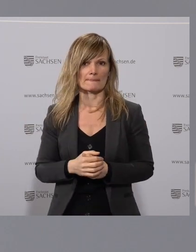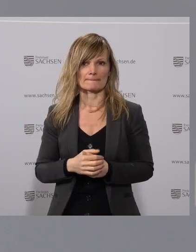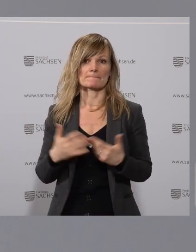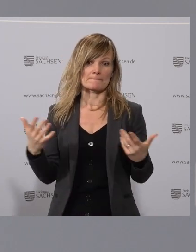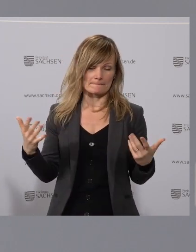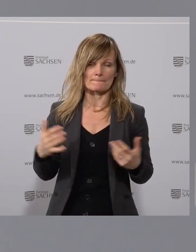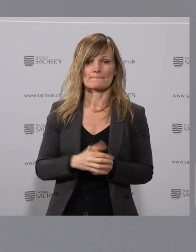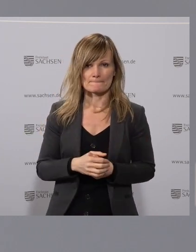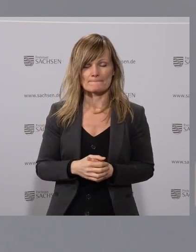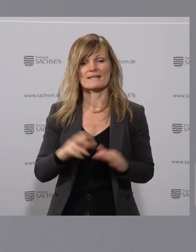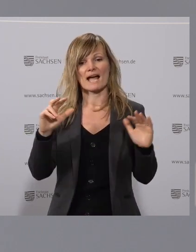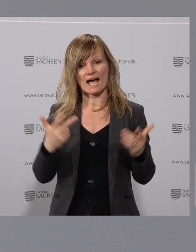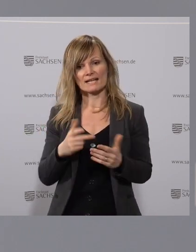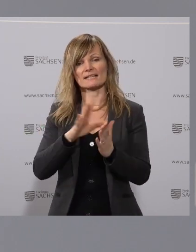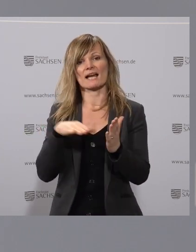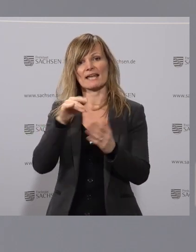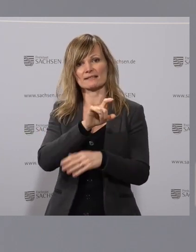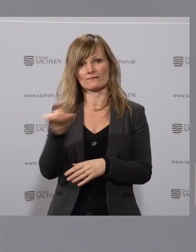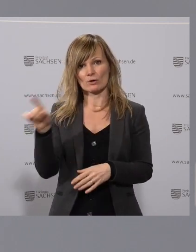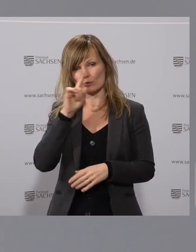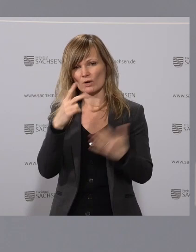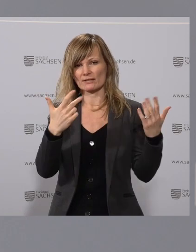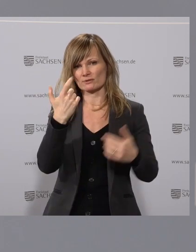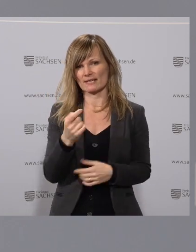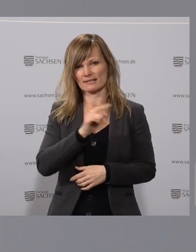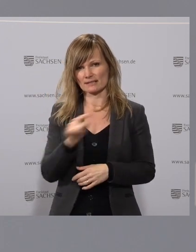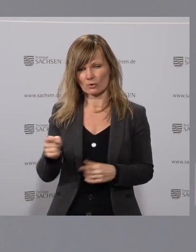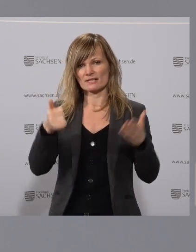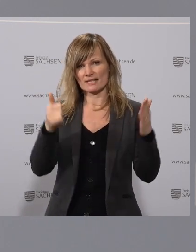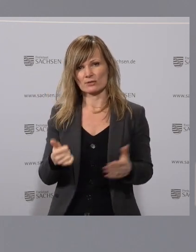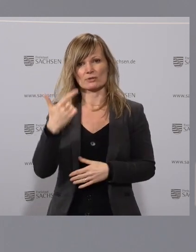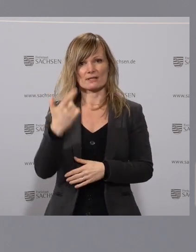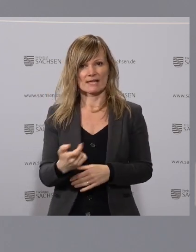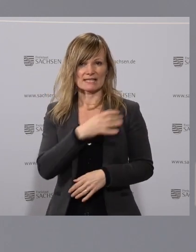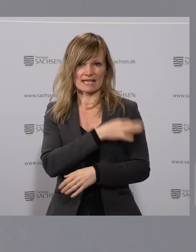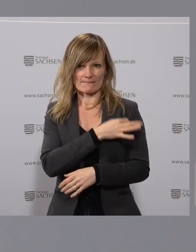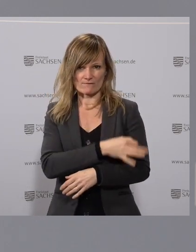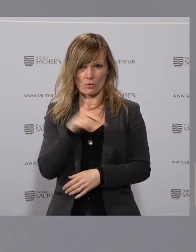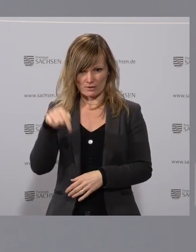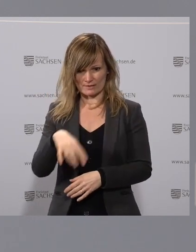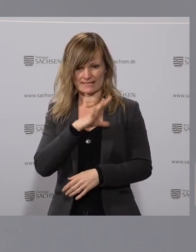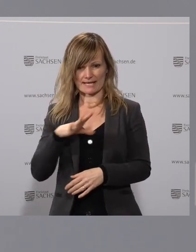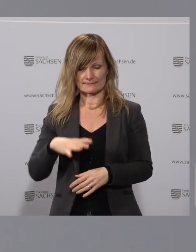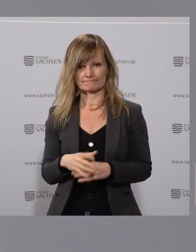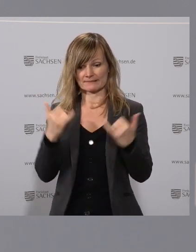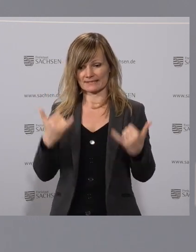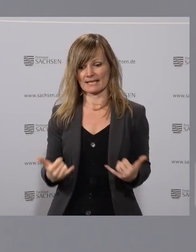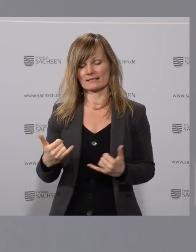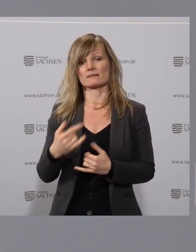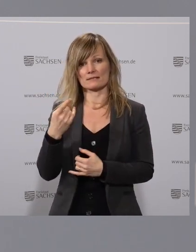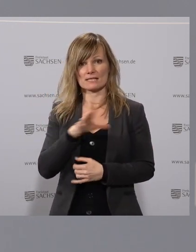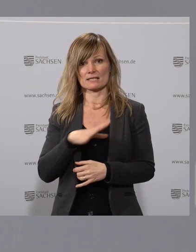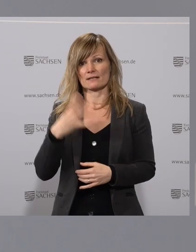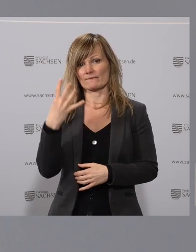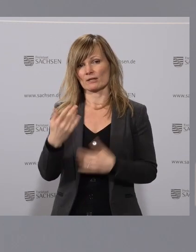In der 8. Kalenderwoche hatten wir nur noch 28.620 Impfungen in Sachsen. Aktuell haben wir in